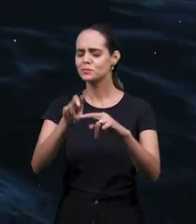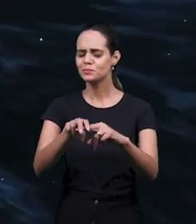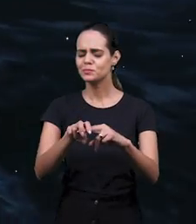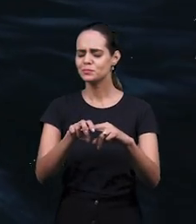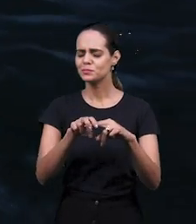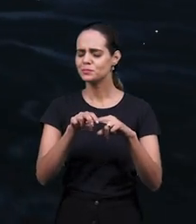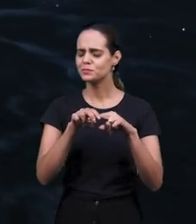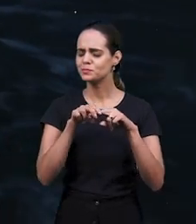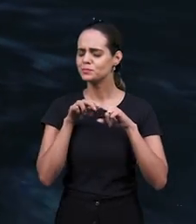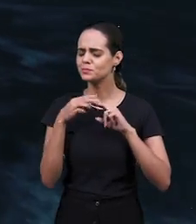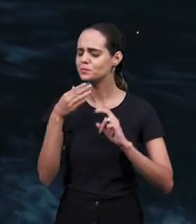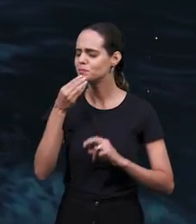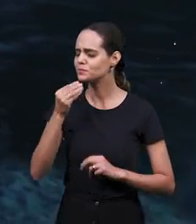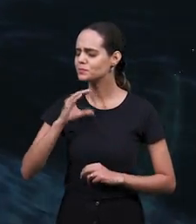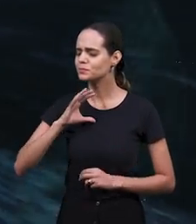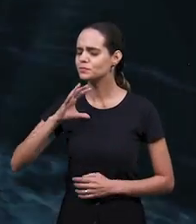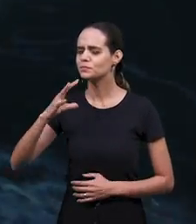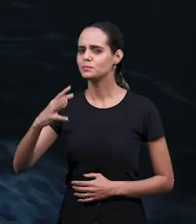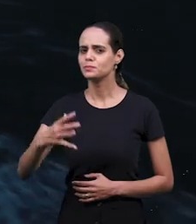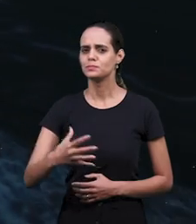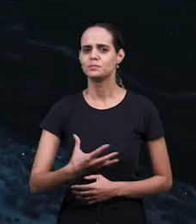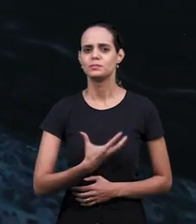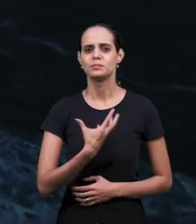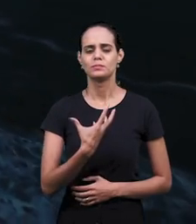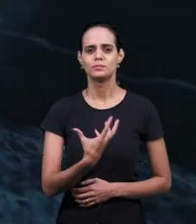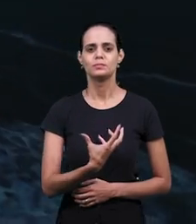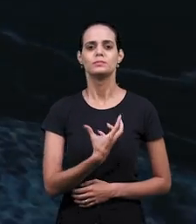О, Спаситель, к тебе я прихожу.